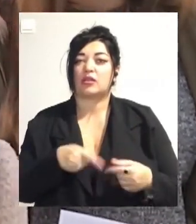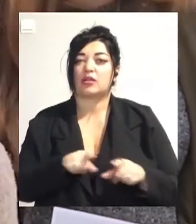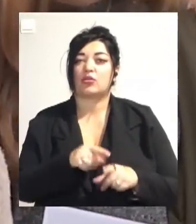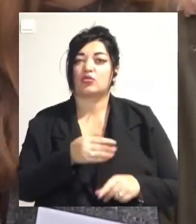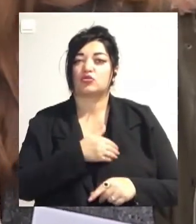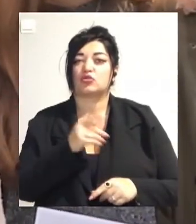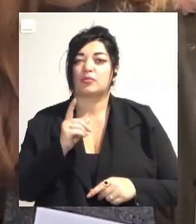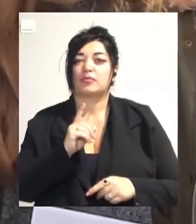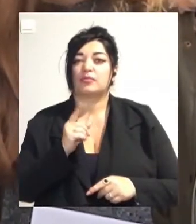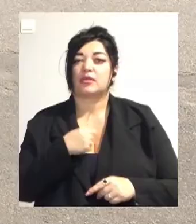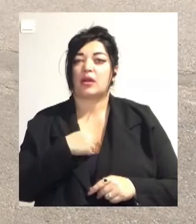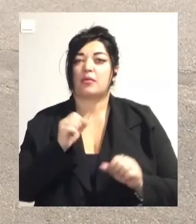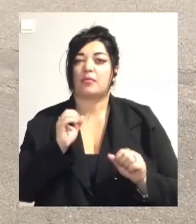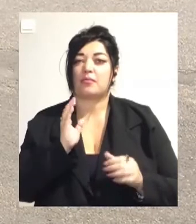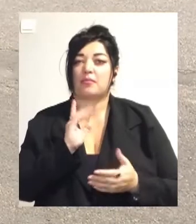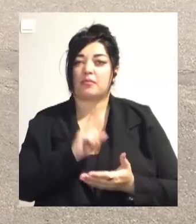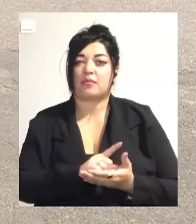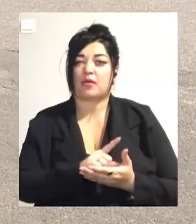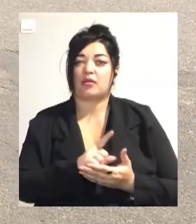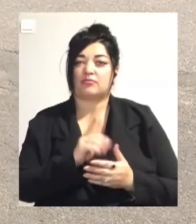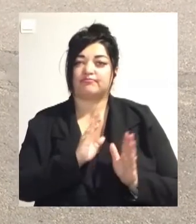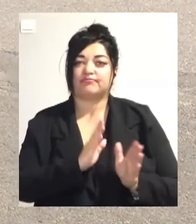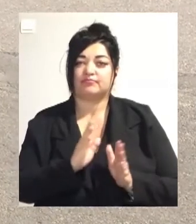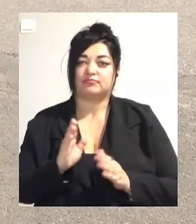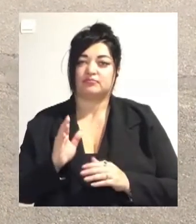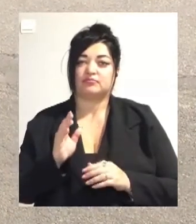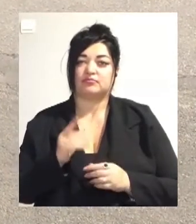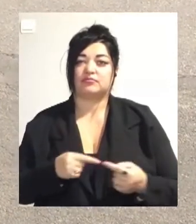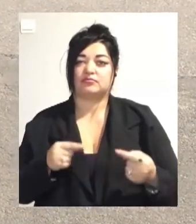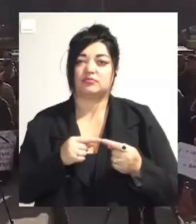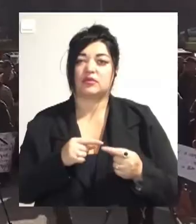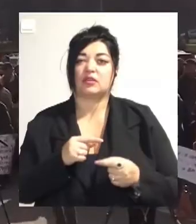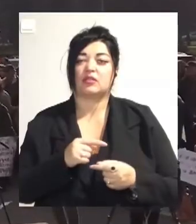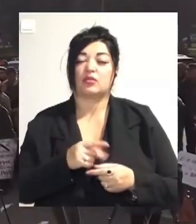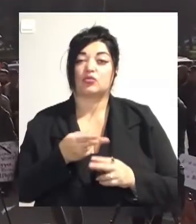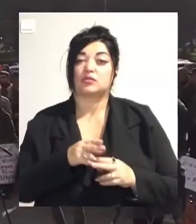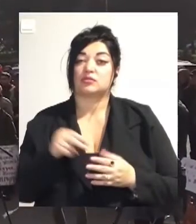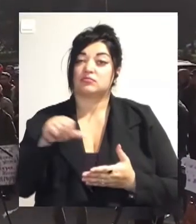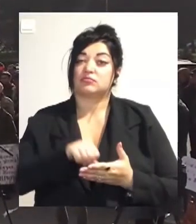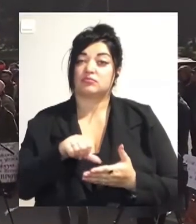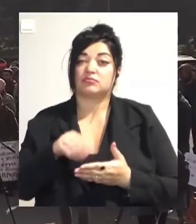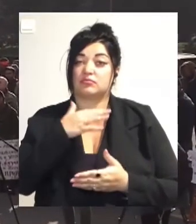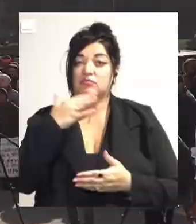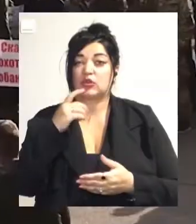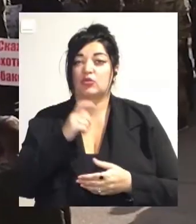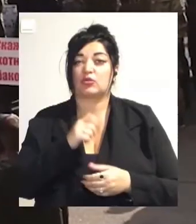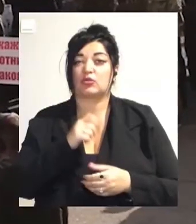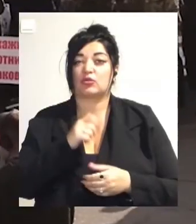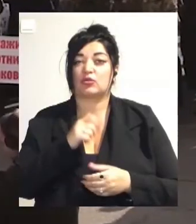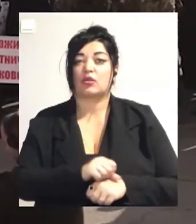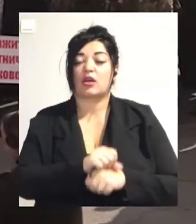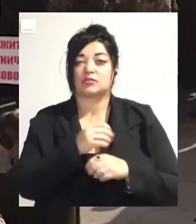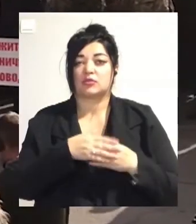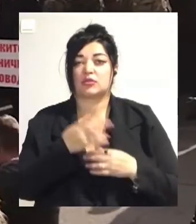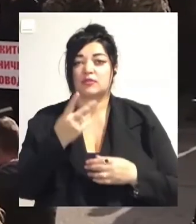я мала гідну зарплатню. За підрахунками поліції, усі акції в Сумі відвідали близько 200 людей. Мітинги